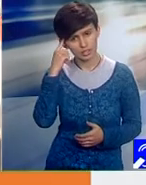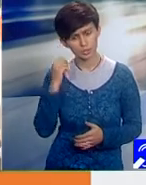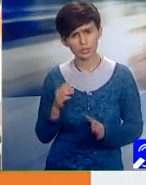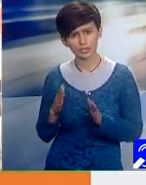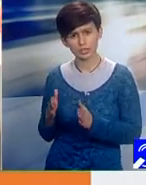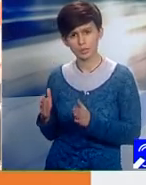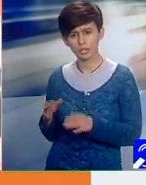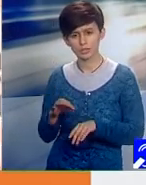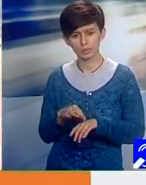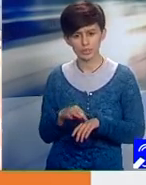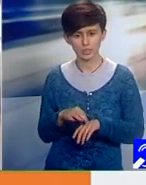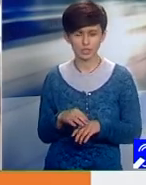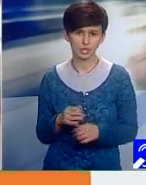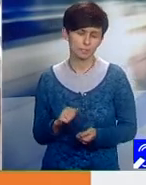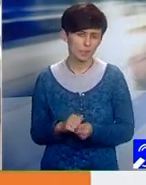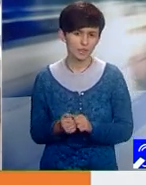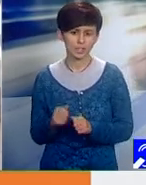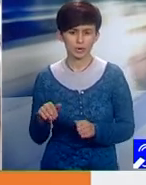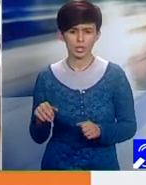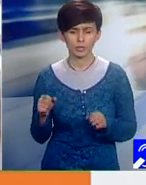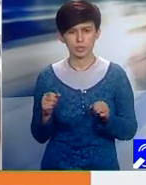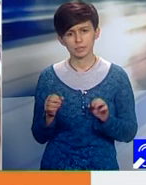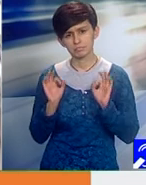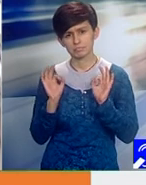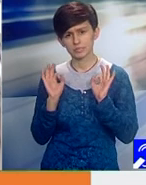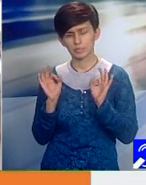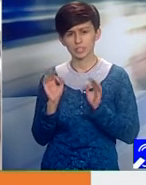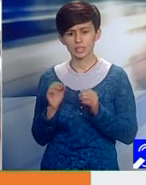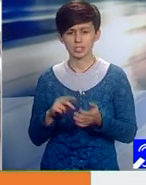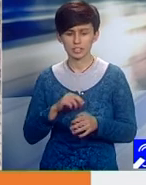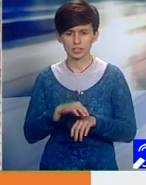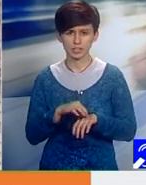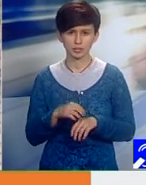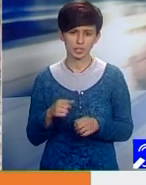medicală sau o dublă specialitate. Sunt medici-economiști, medici-uriști.